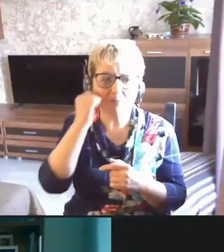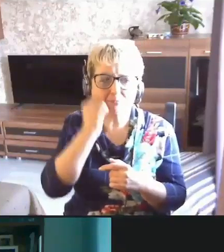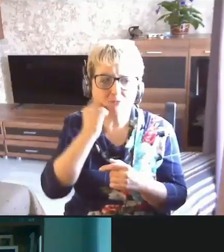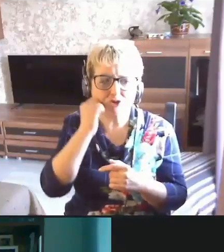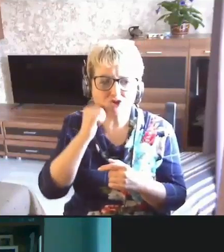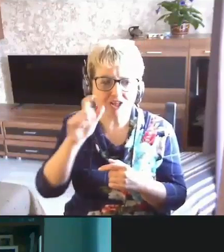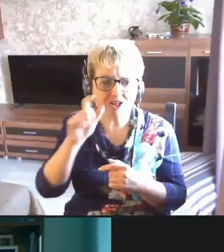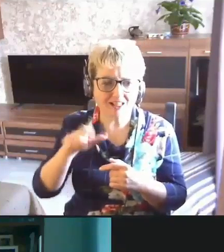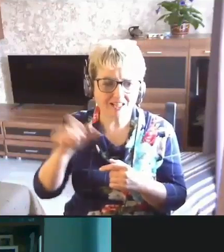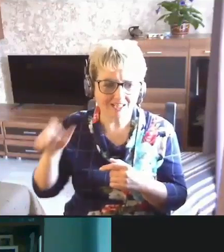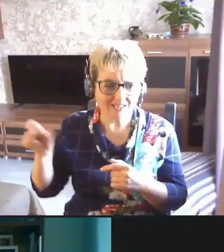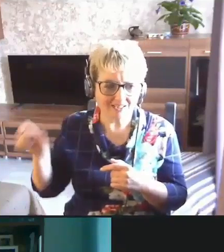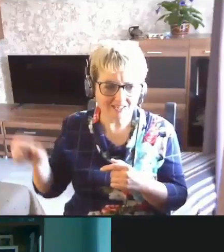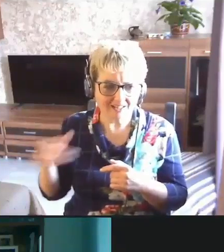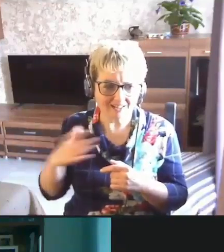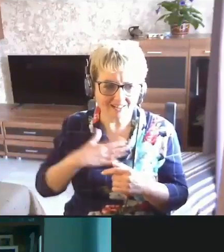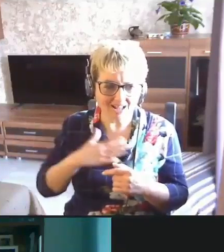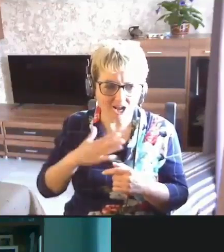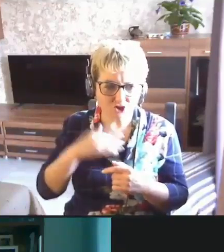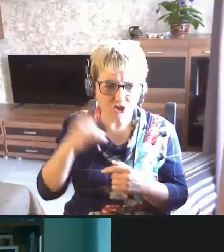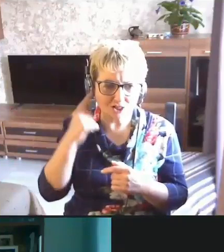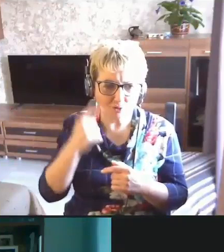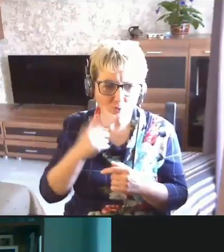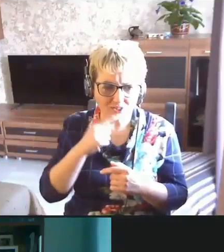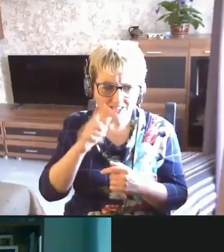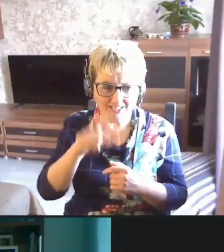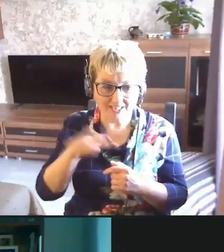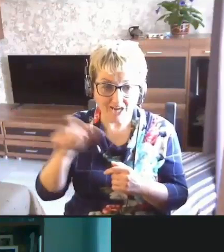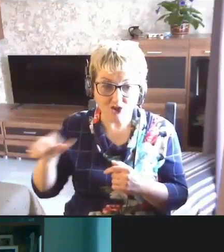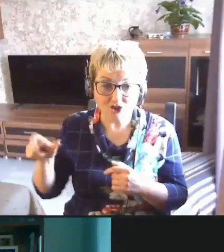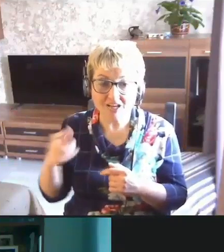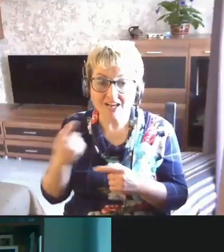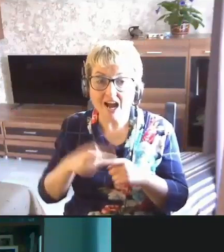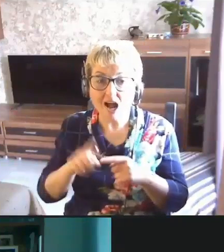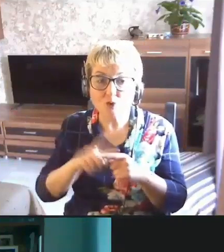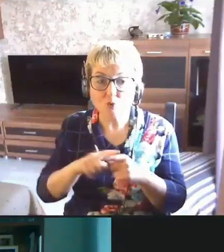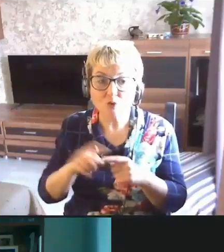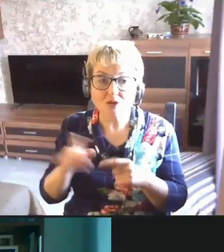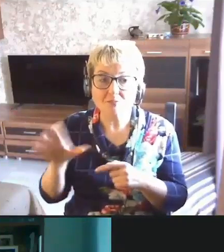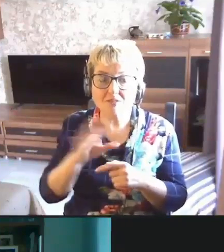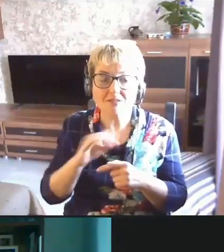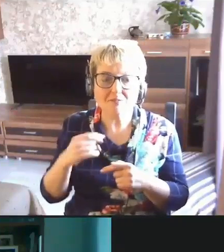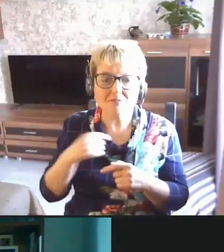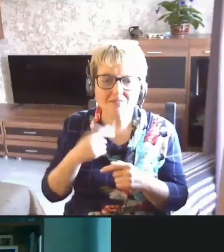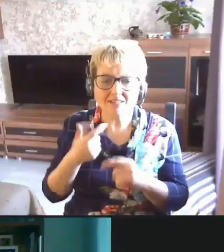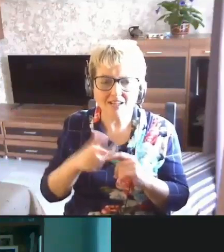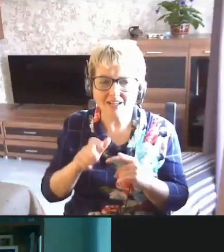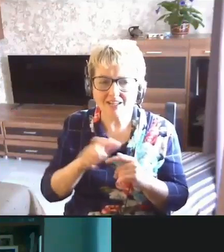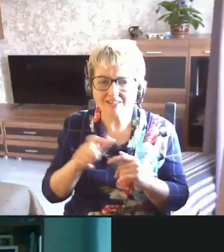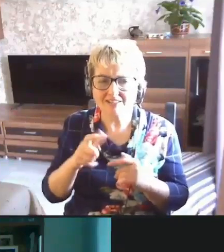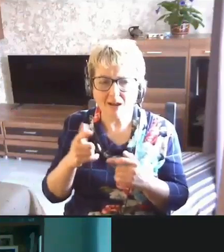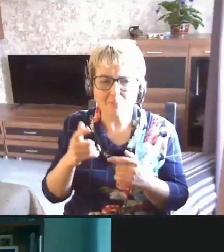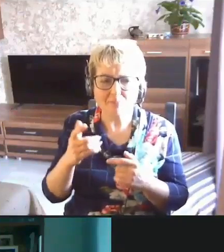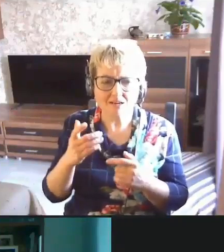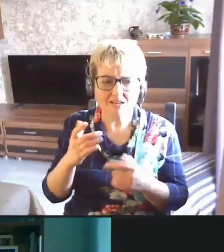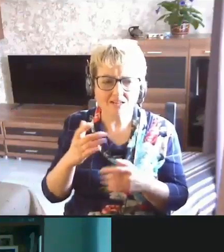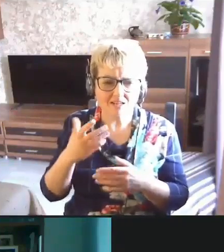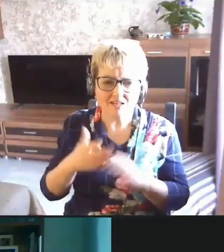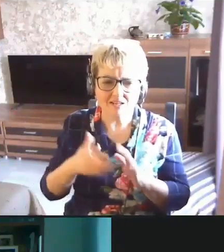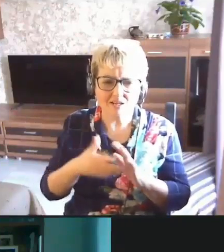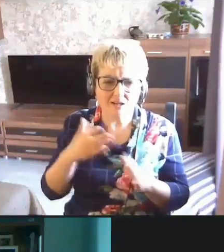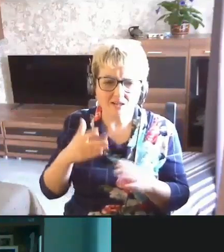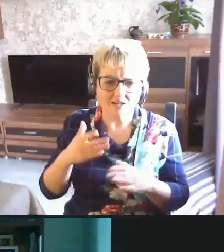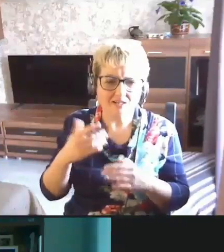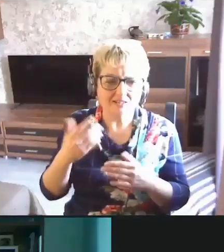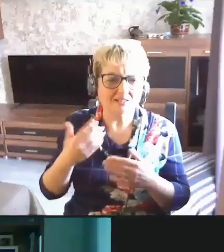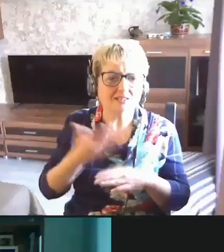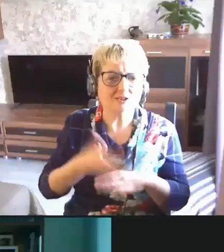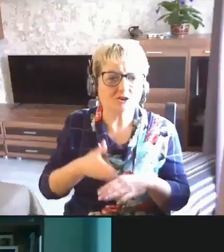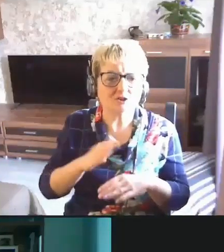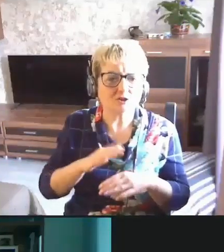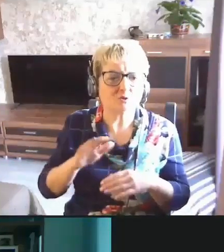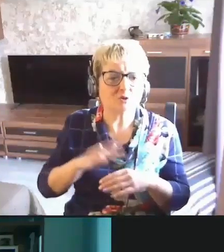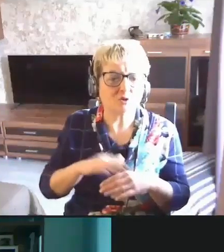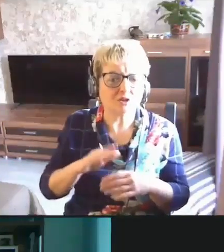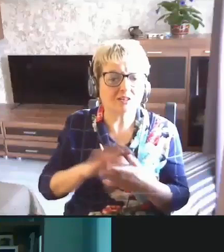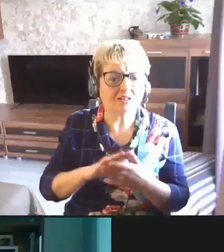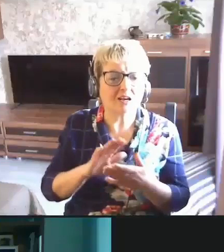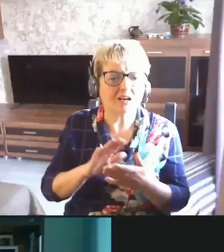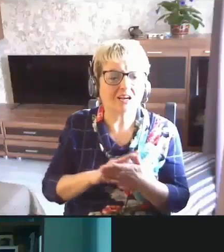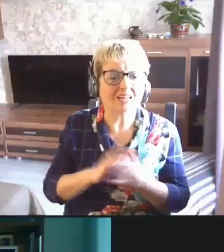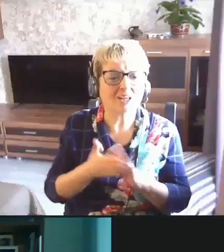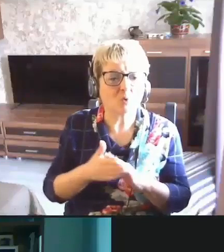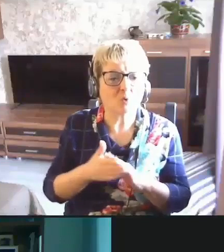наших глухих грауден, которые самые уязвимые категории людей, которые действительно